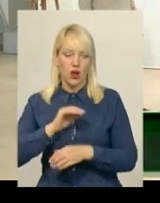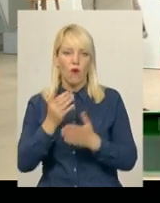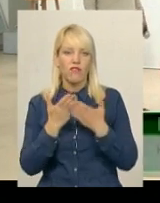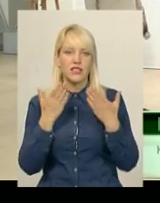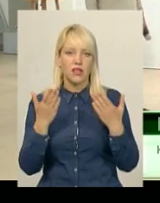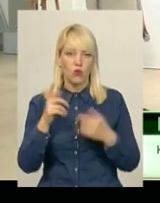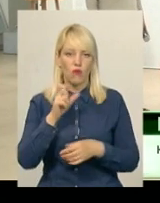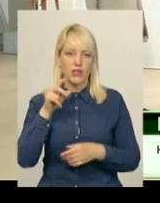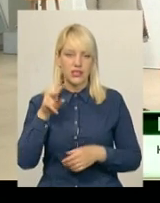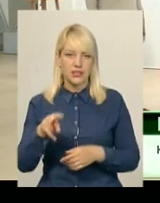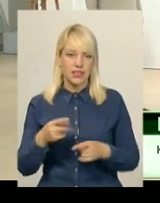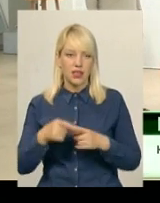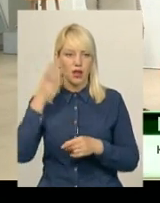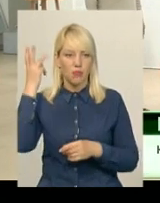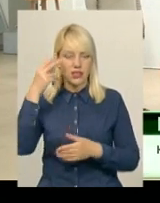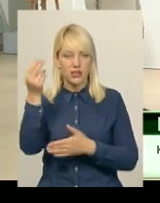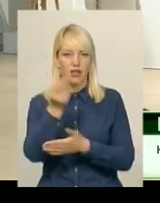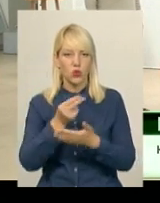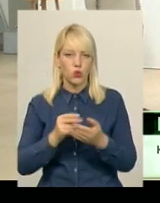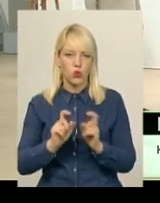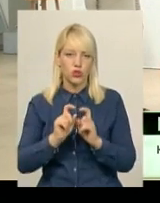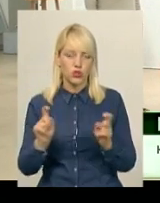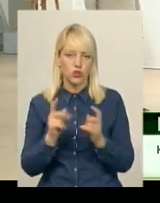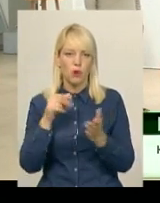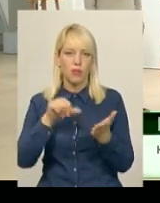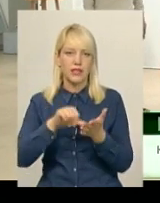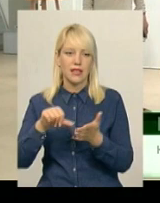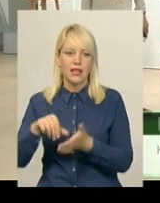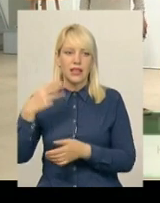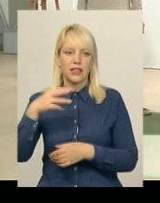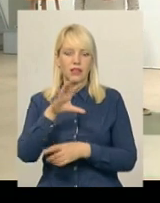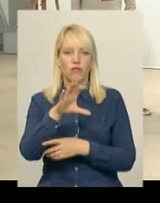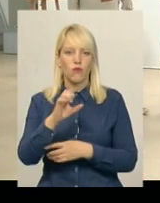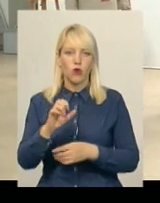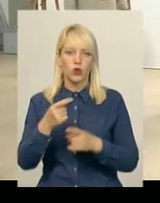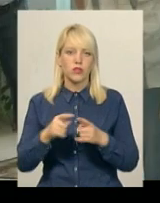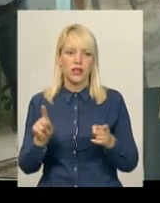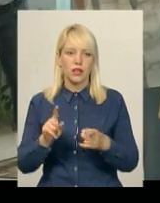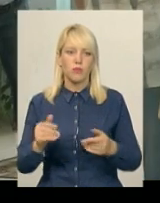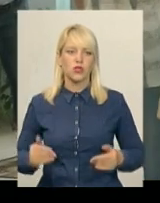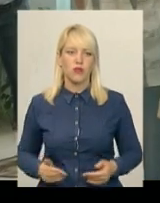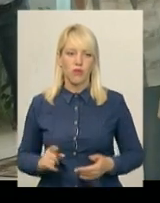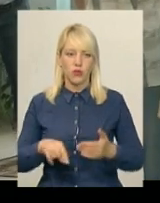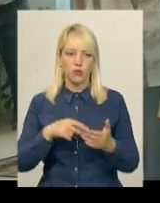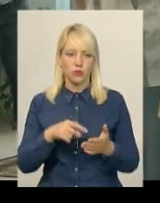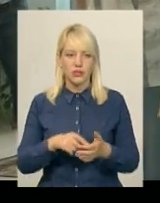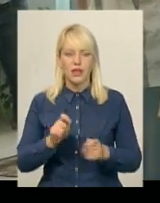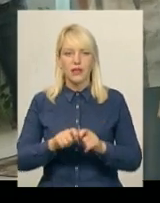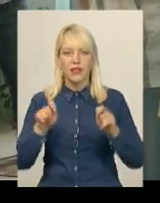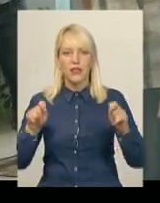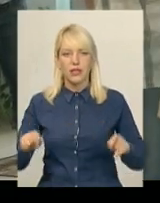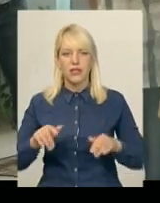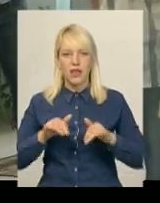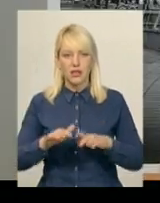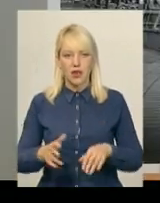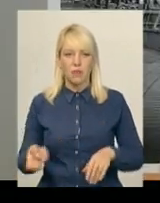залі Хмельницької художньої школи представлено близько 30-ти фотознімків близнят, які проживають у місті. На відкриття заходу прийшли учасники